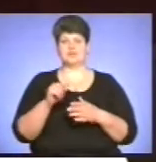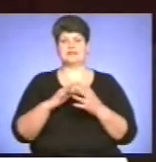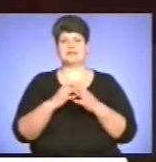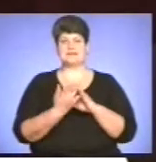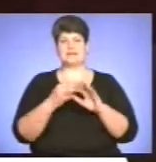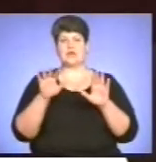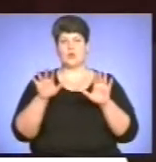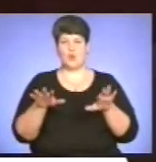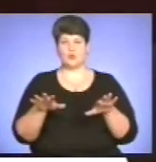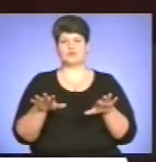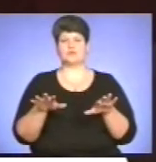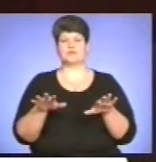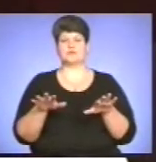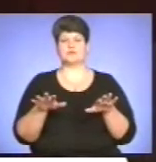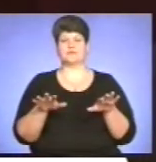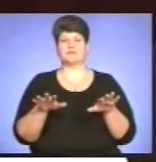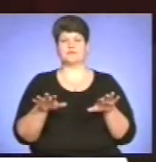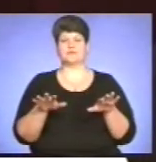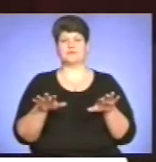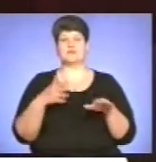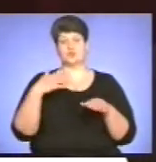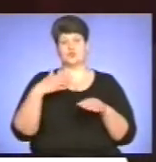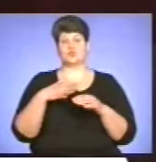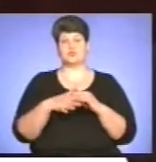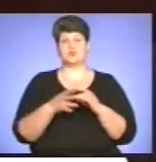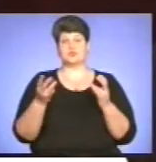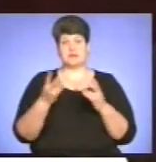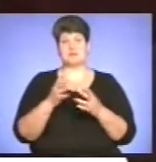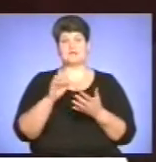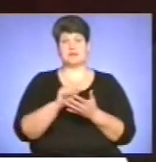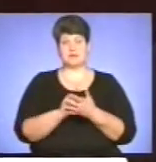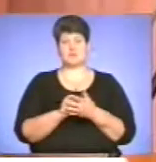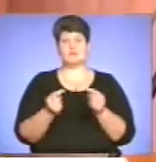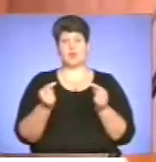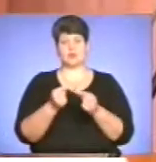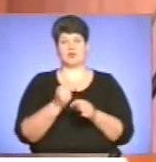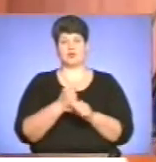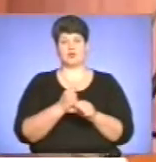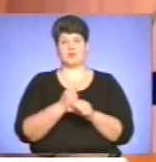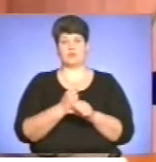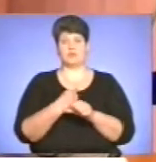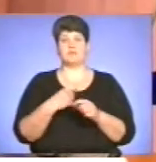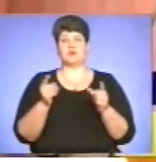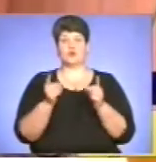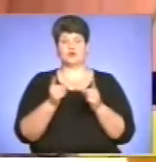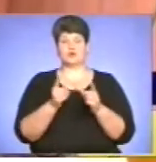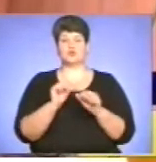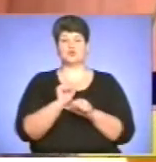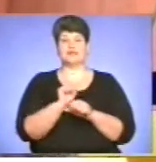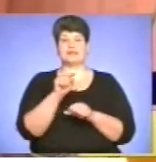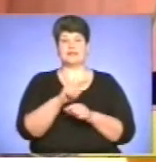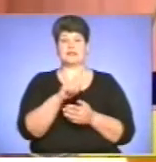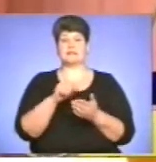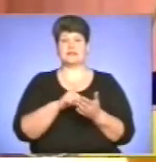голови, які вже, думаю, зрозуміли, що треба займатися конкретною роботою. Ну, коротенько зупинюсь на тих питаннях, які